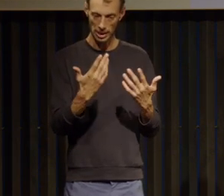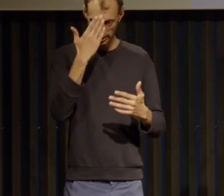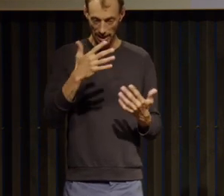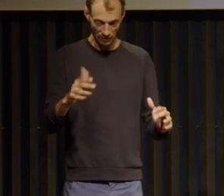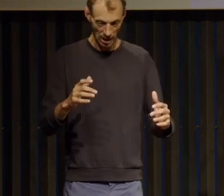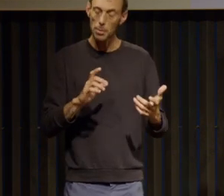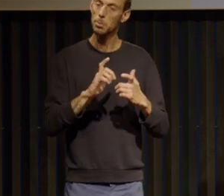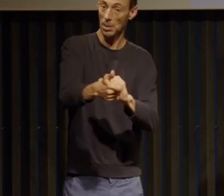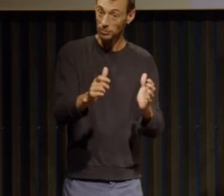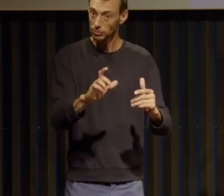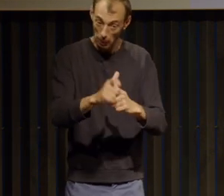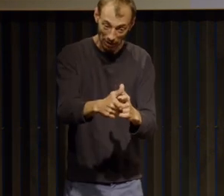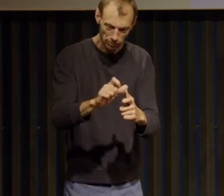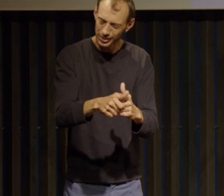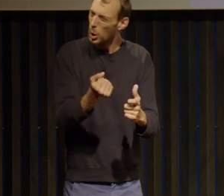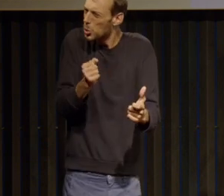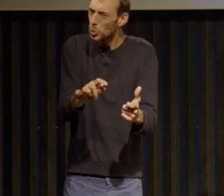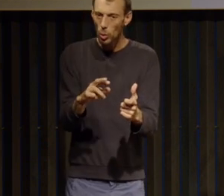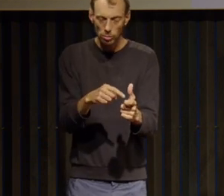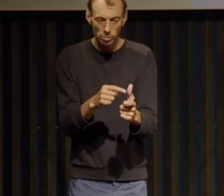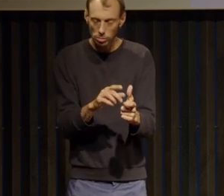'est une bonne question